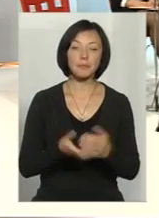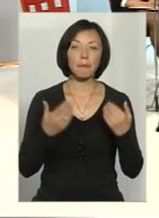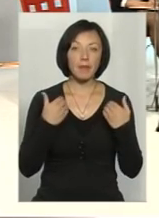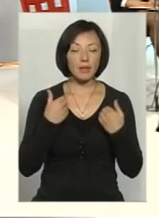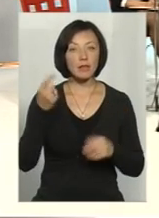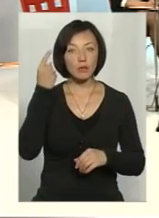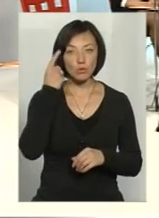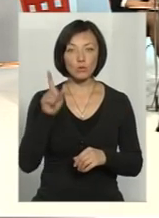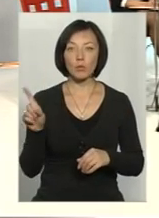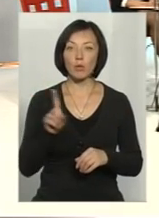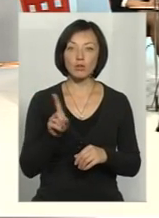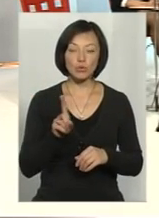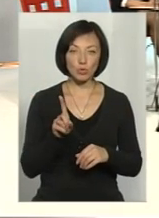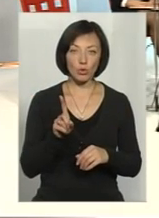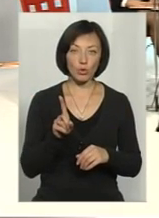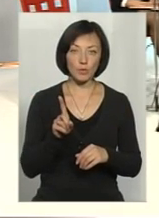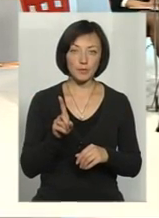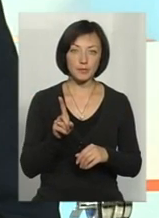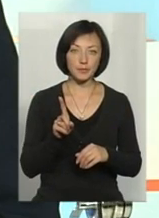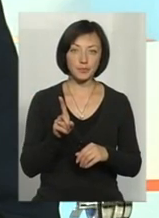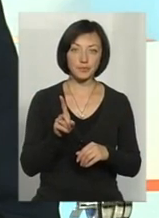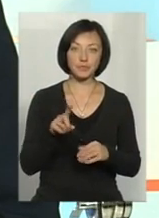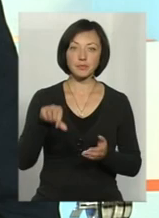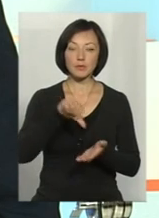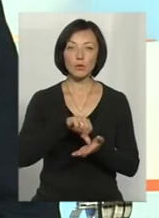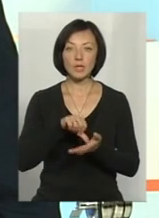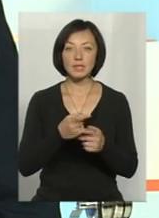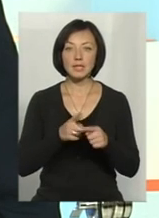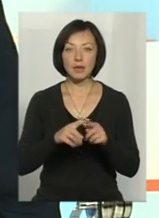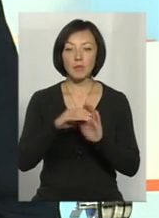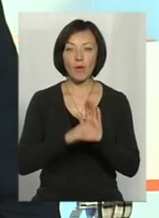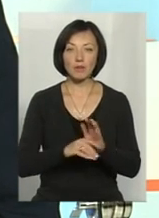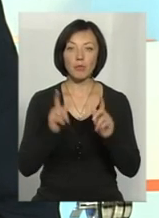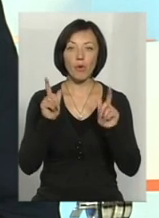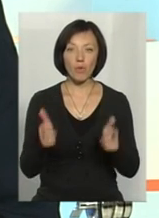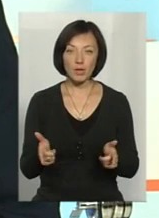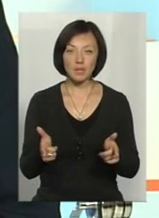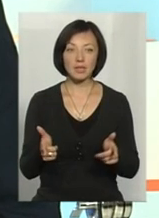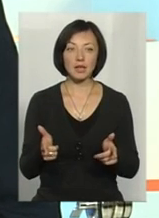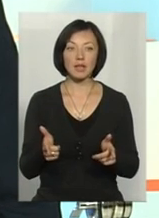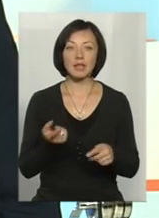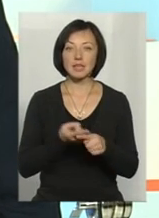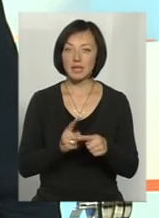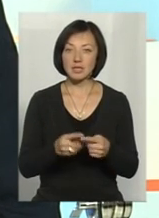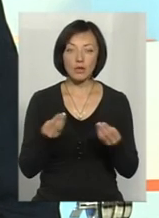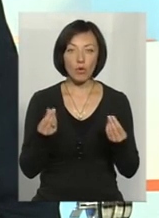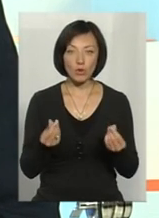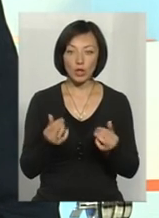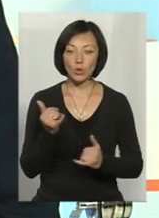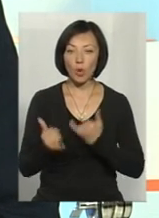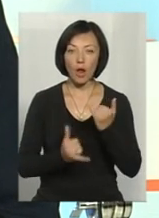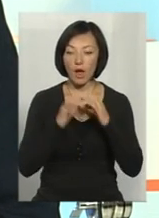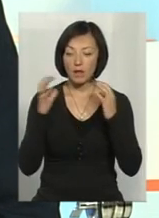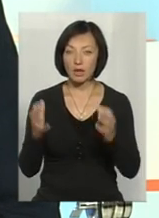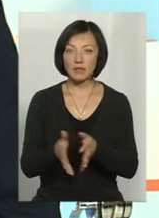думаю, що учасники цієї передачі зі мною погодяться, тому що на ці кошти доглядати